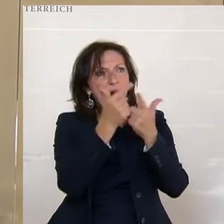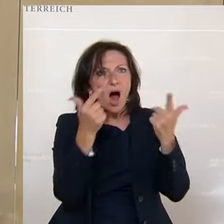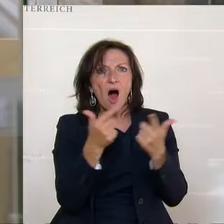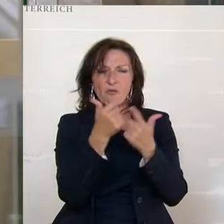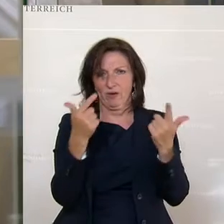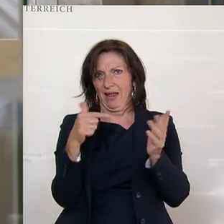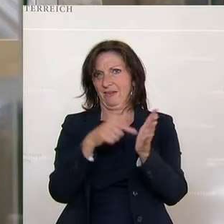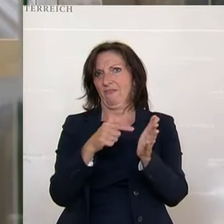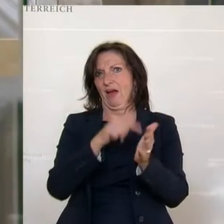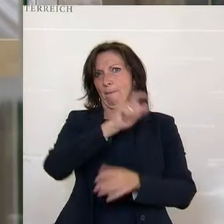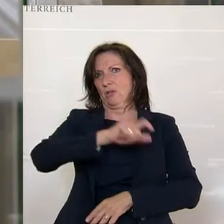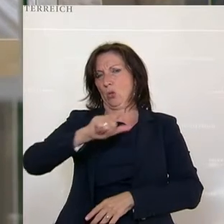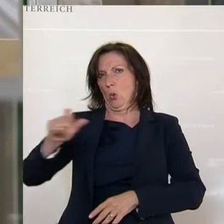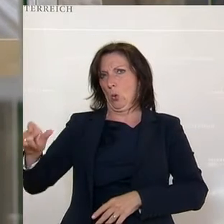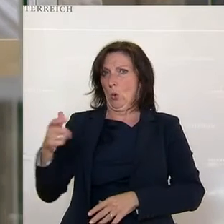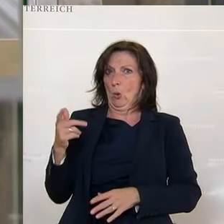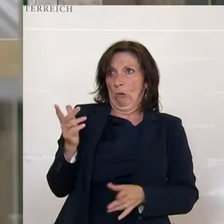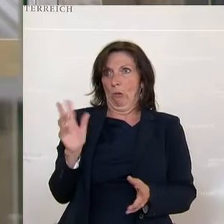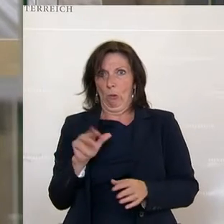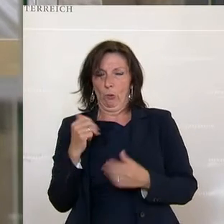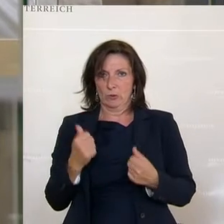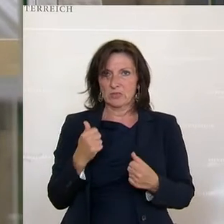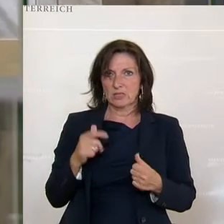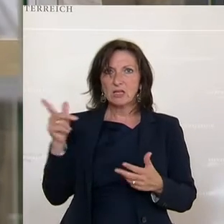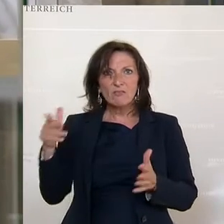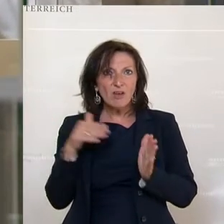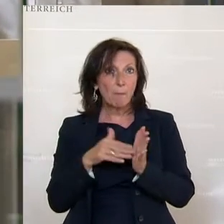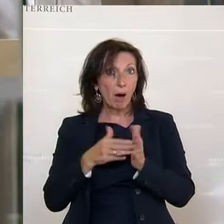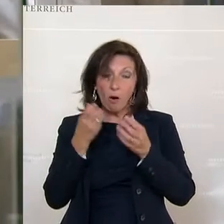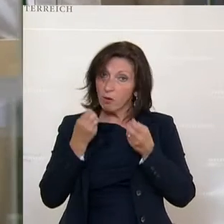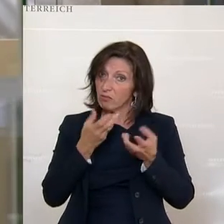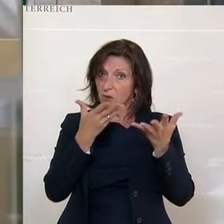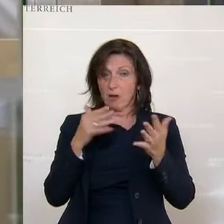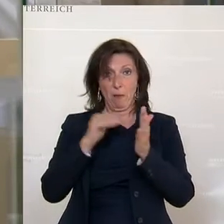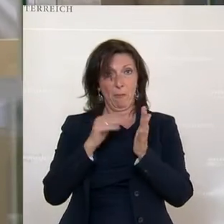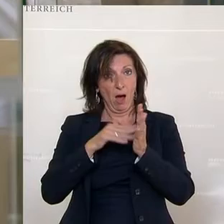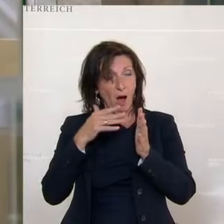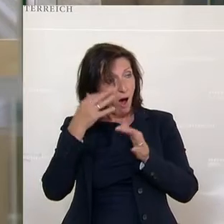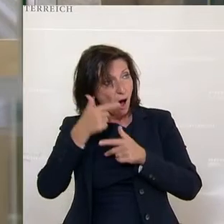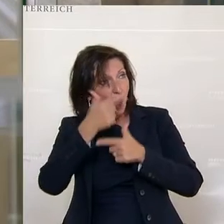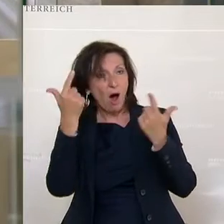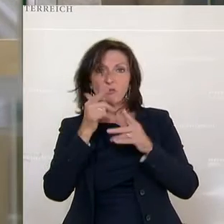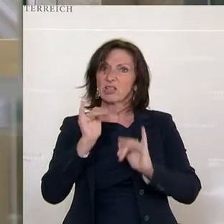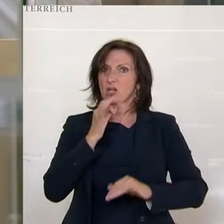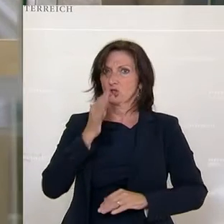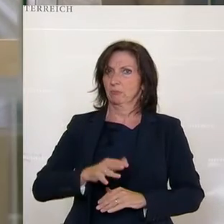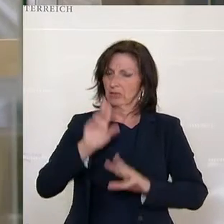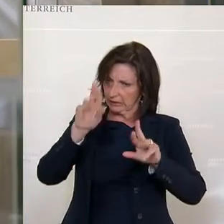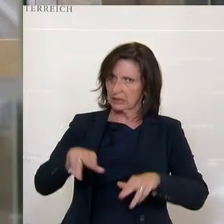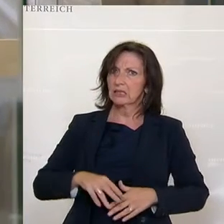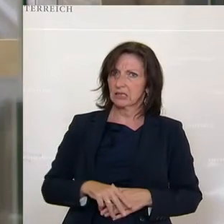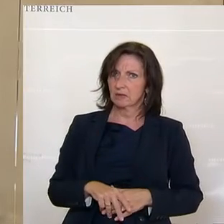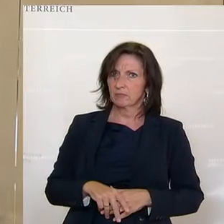sind. Und dass es das braucht, dass wir eben Aufklärung brauchen, dass wir Information brauchen, dass wir Gespräche auf Augenhöhe brauchen, da widerspreche ich niemandem, der das fordert.